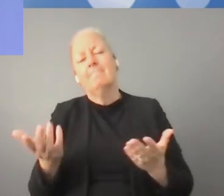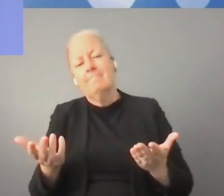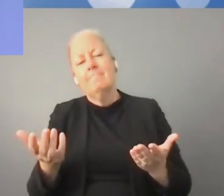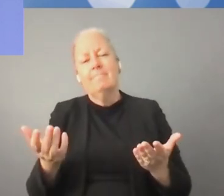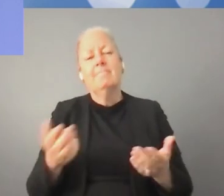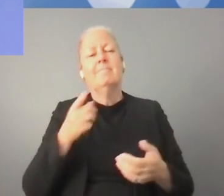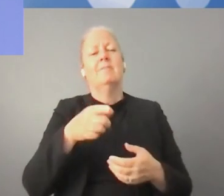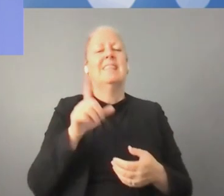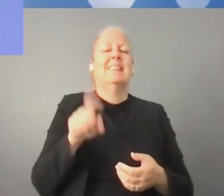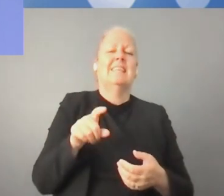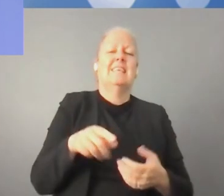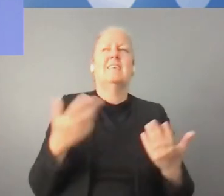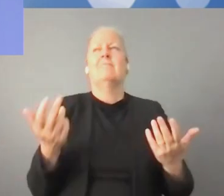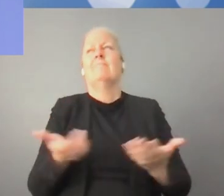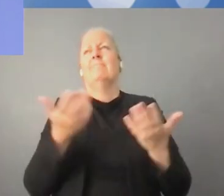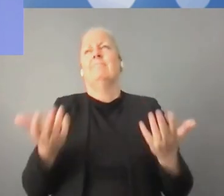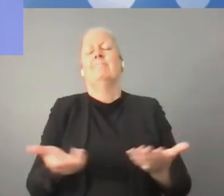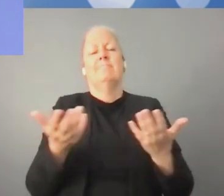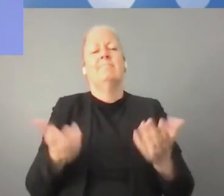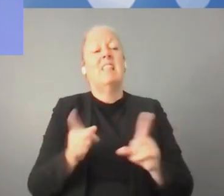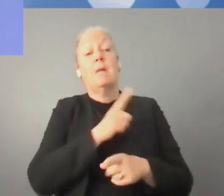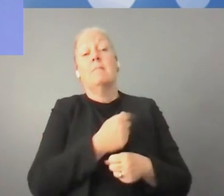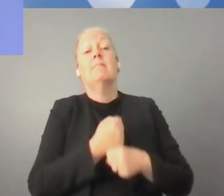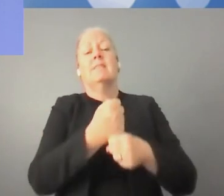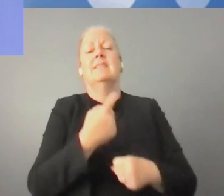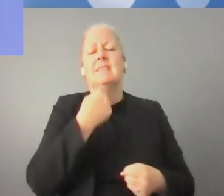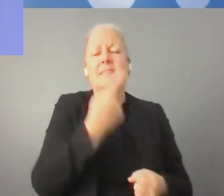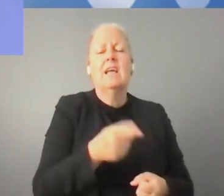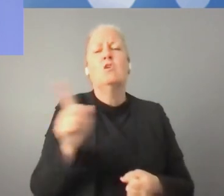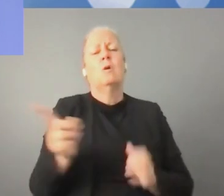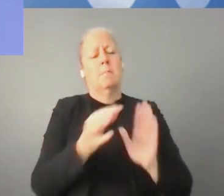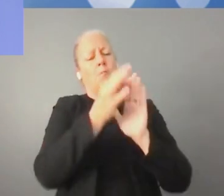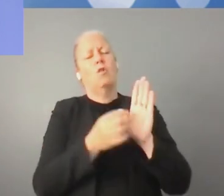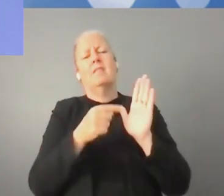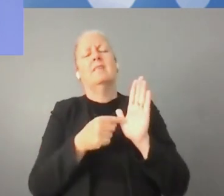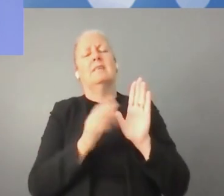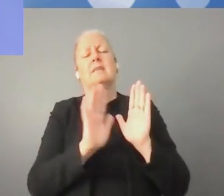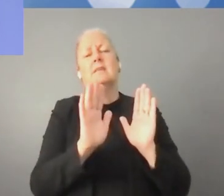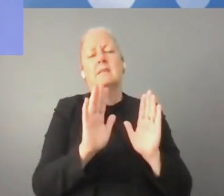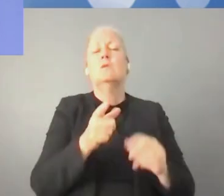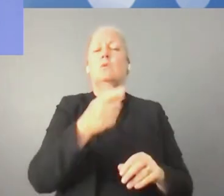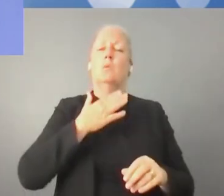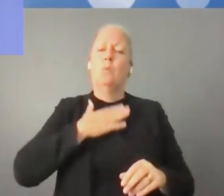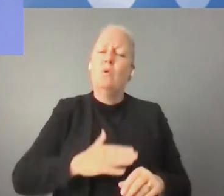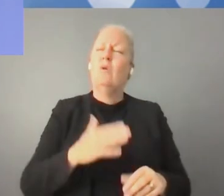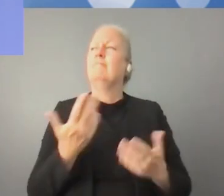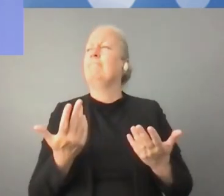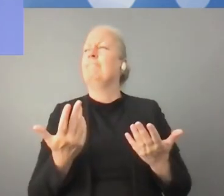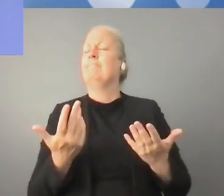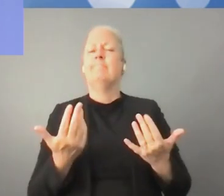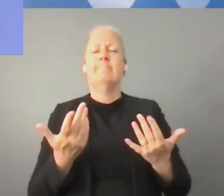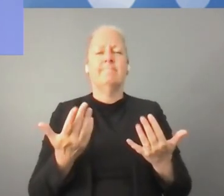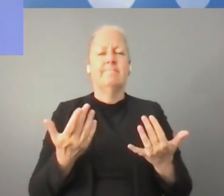وأن يكونوا جزءاً من هذا النظام الرقمي الكبير.